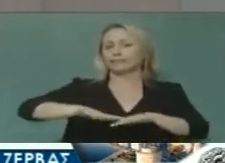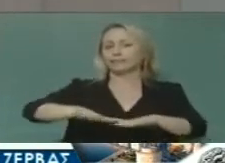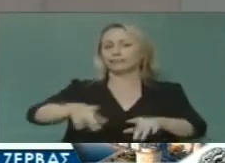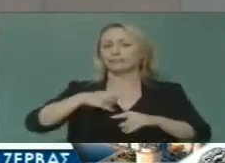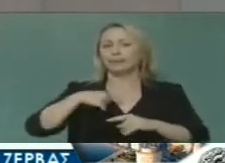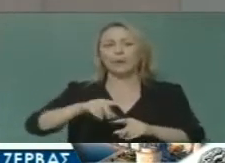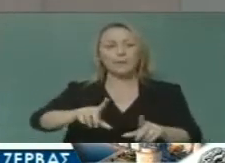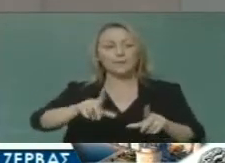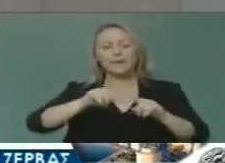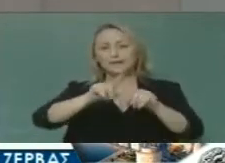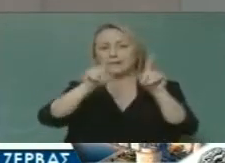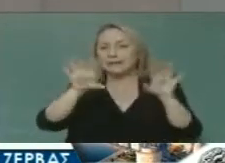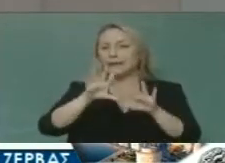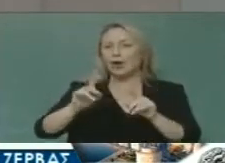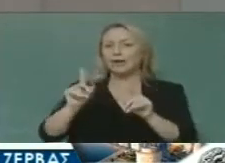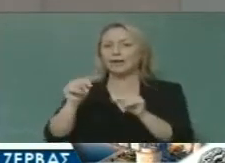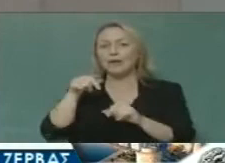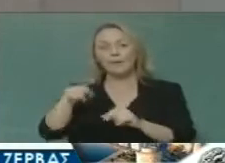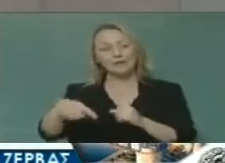άποψη.